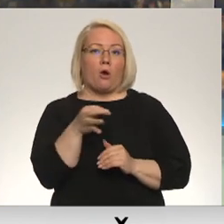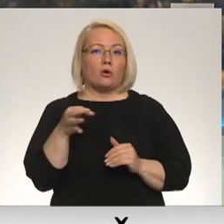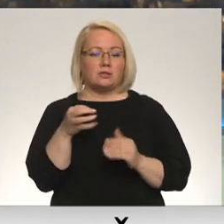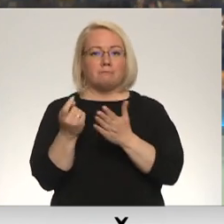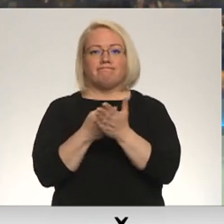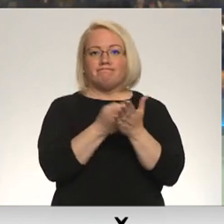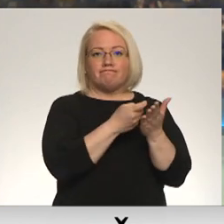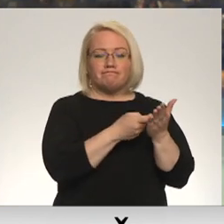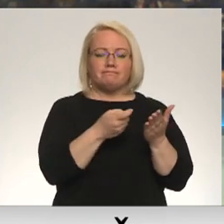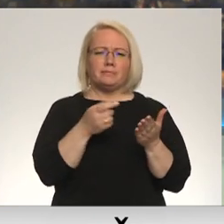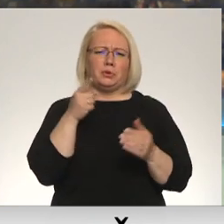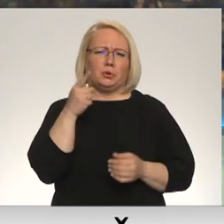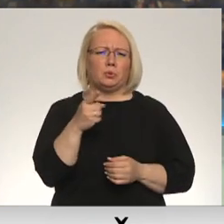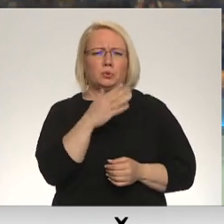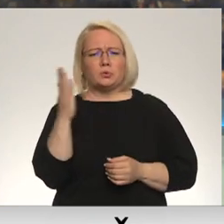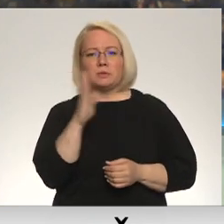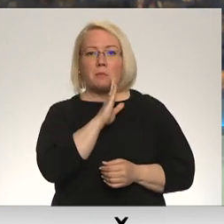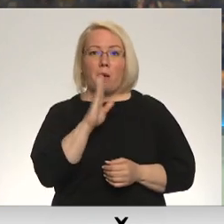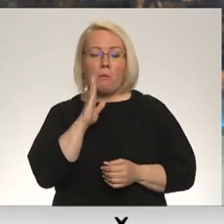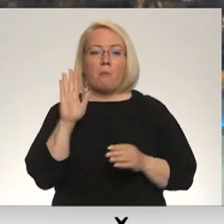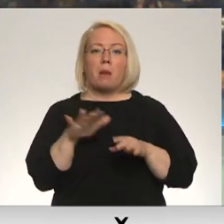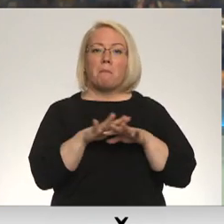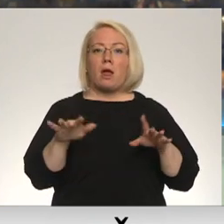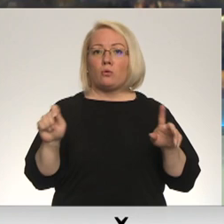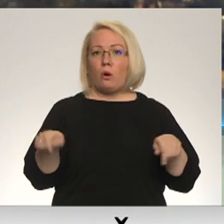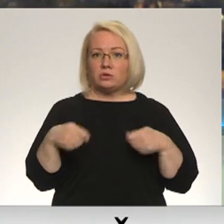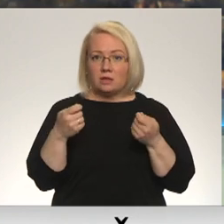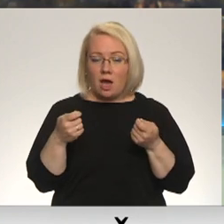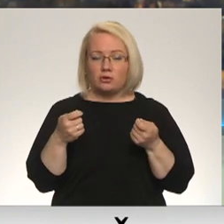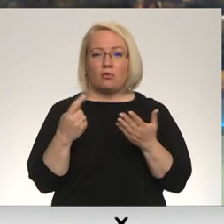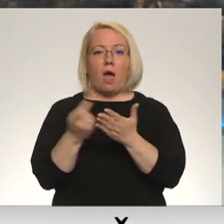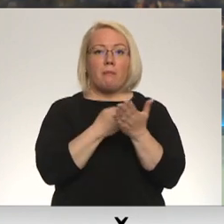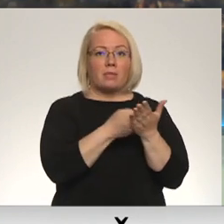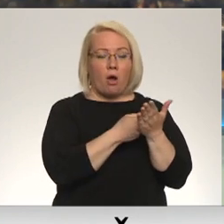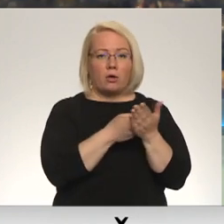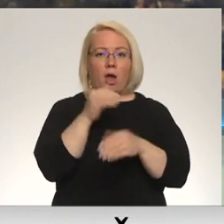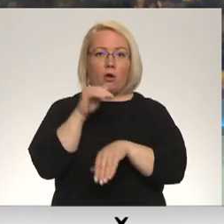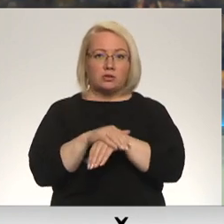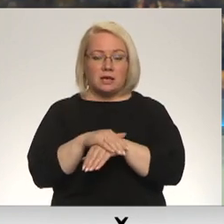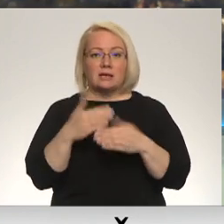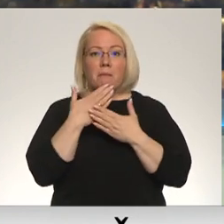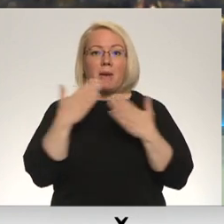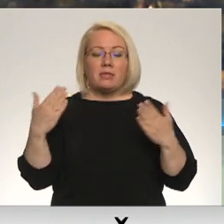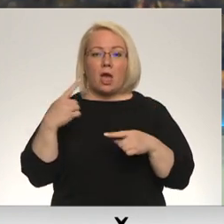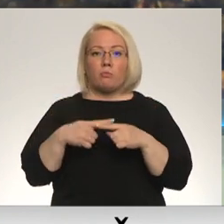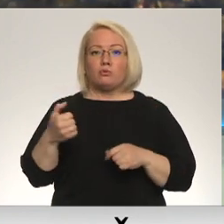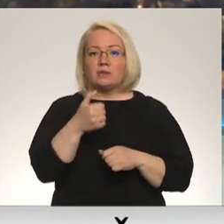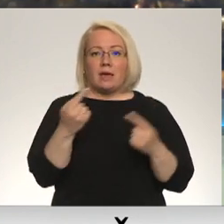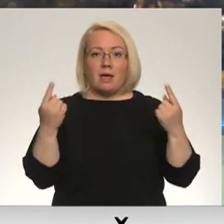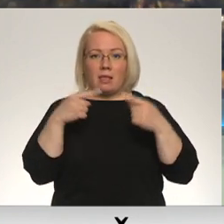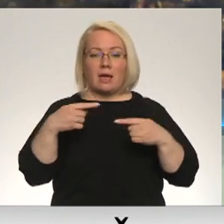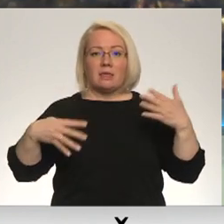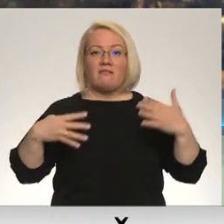aptaujājusi vairāk nekā tūkstošu mammu par bērnaudzināšanu. Un aptaujās aicināts pēdējā pusgada laikā 95